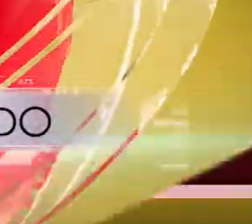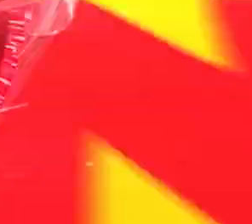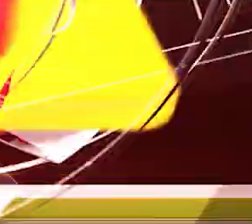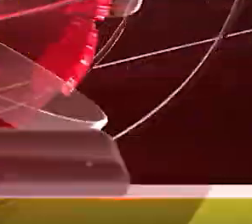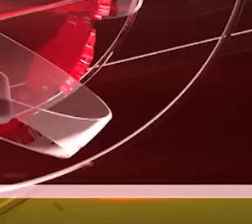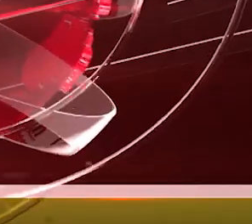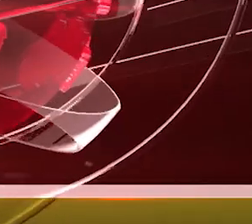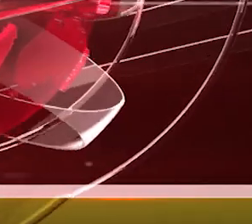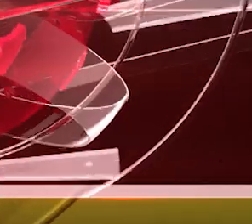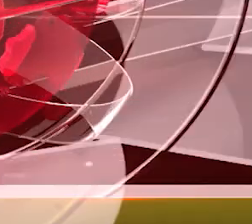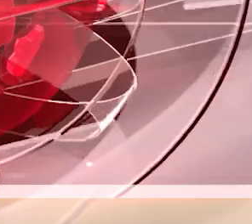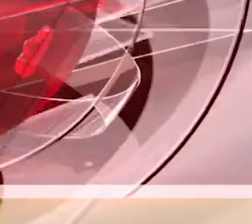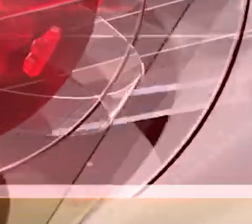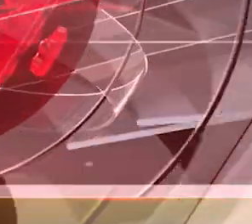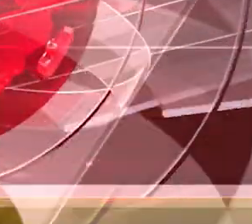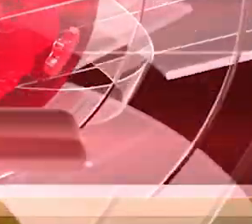Intro